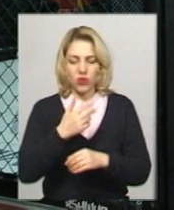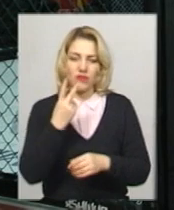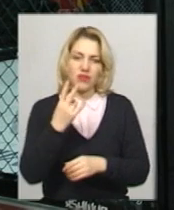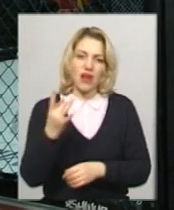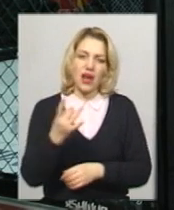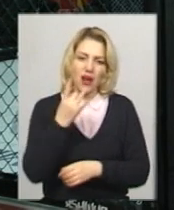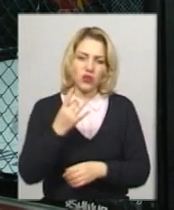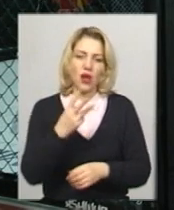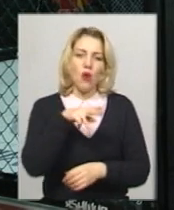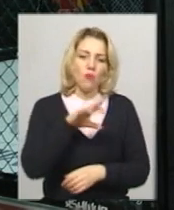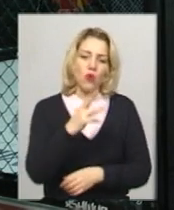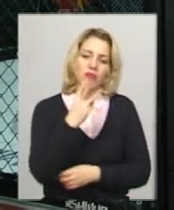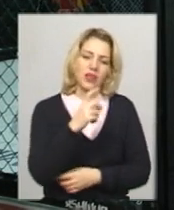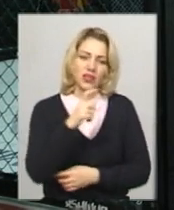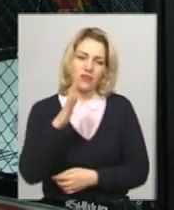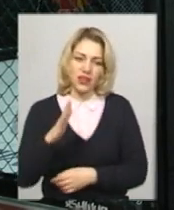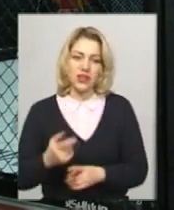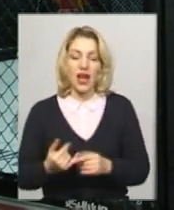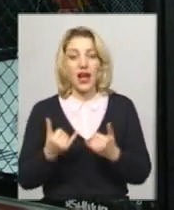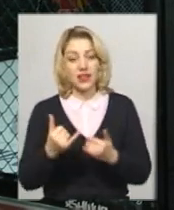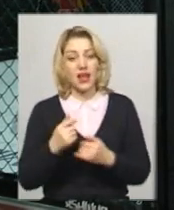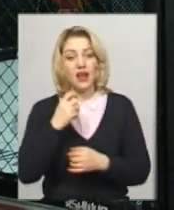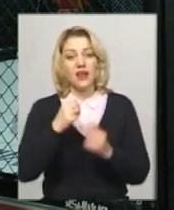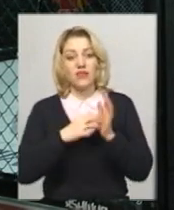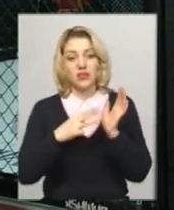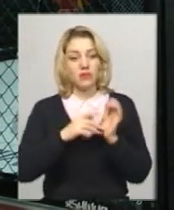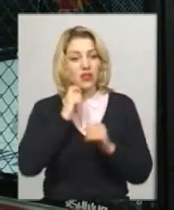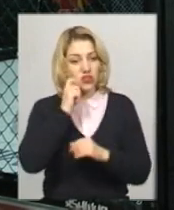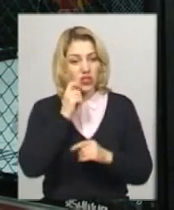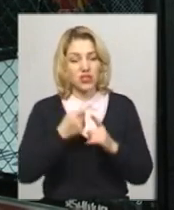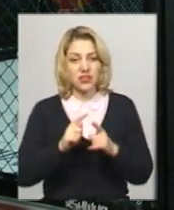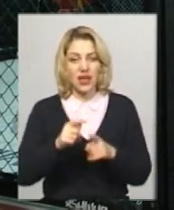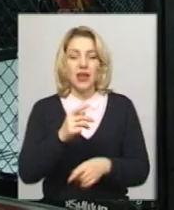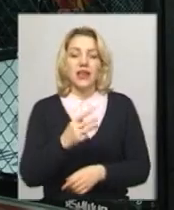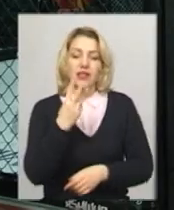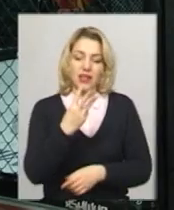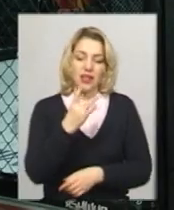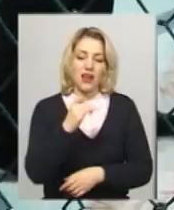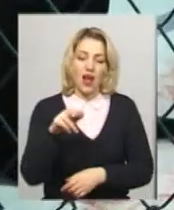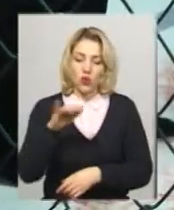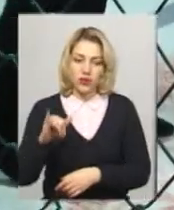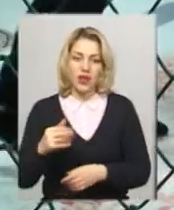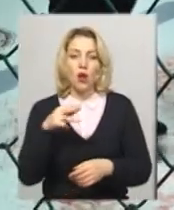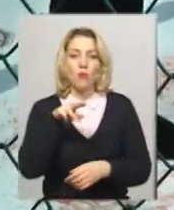призначається додатковий раунд. І для 18-річних учасників це три раунди по три хвилини.